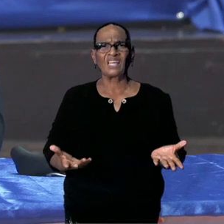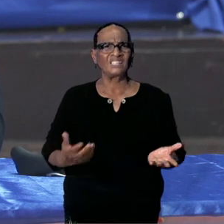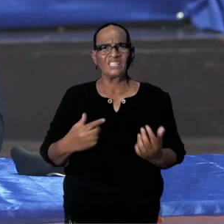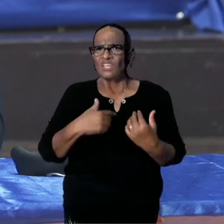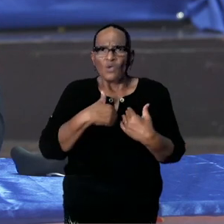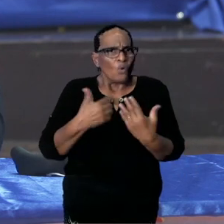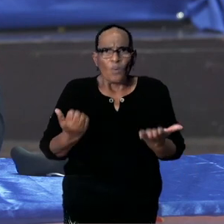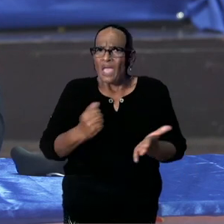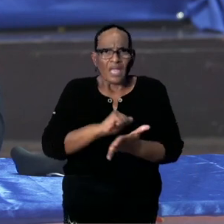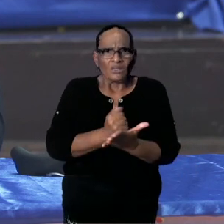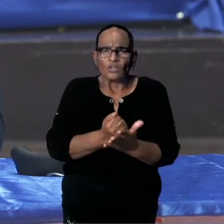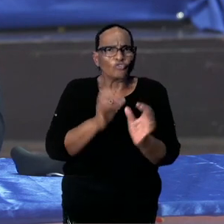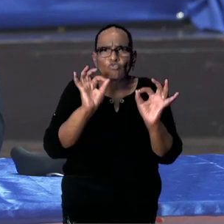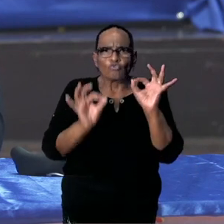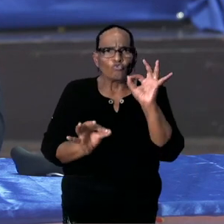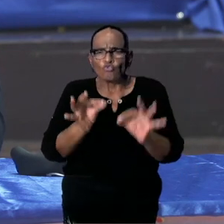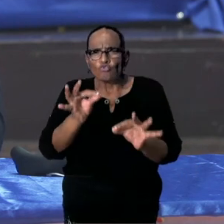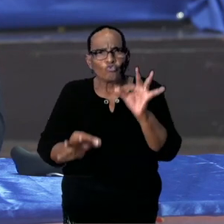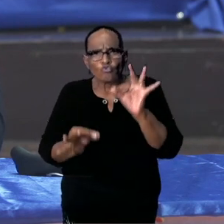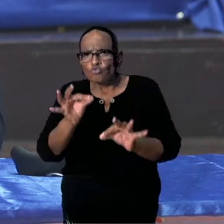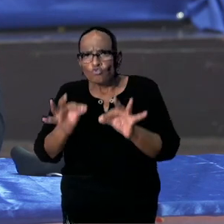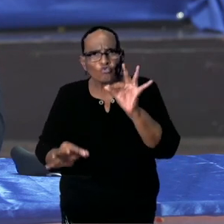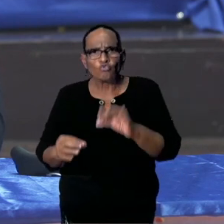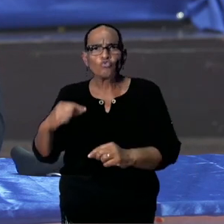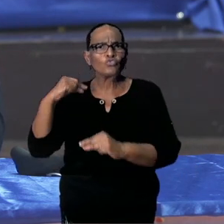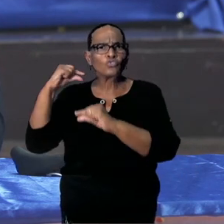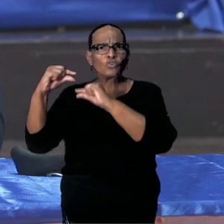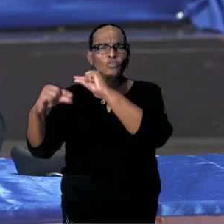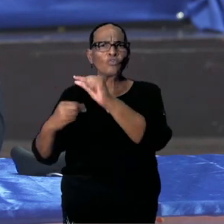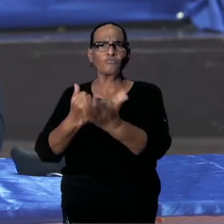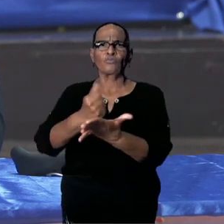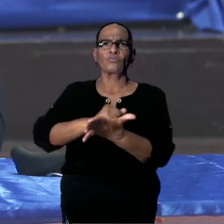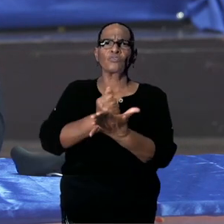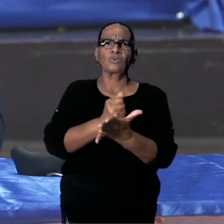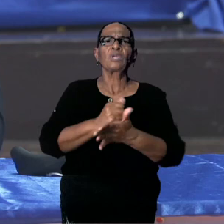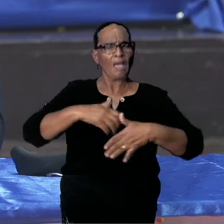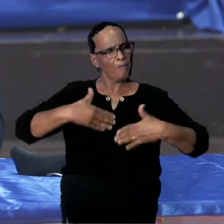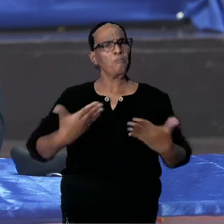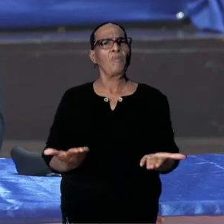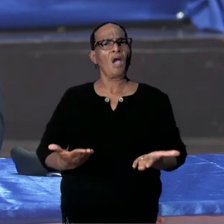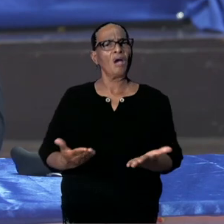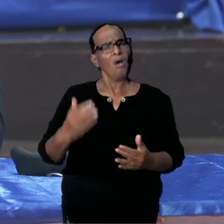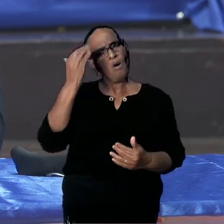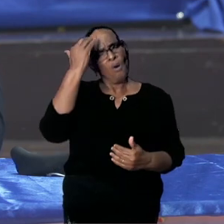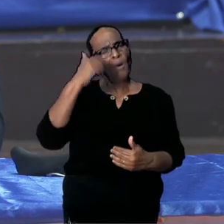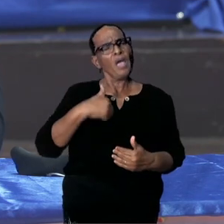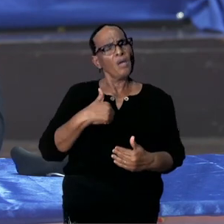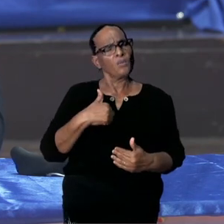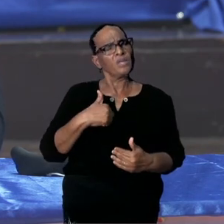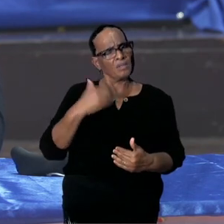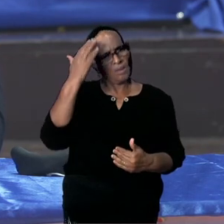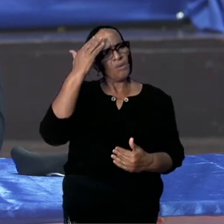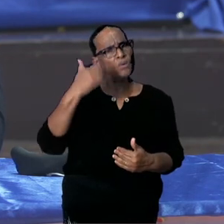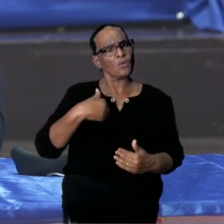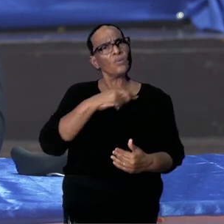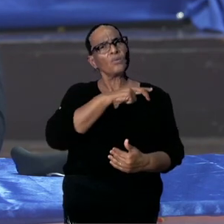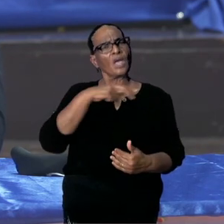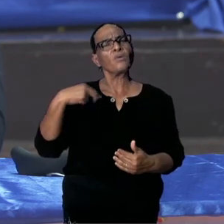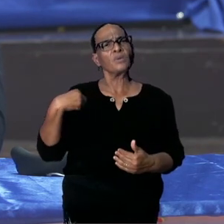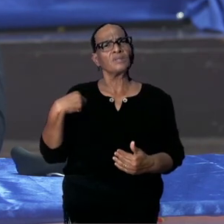toetsen zullen doen voor de traditionele geneesmiddelen. We zijn ervan overtuigd. En we leven ook in die maatschappij. We weten ook.